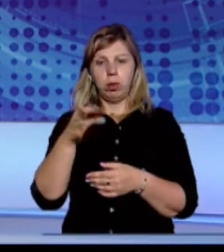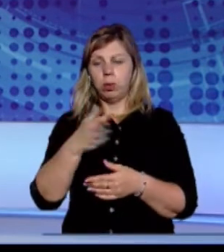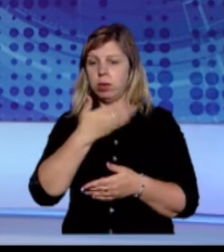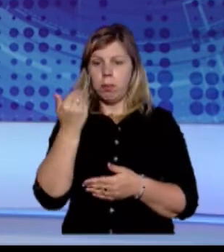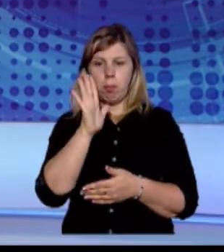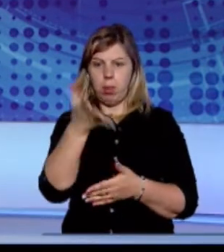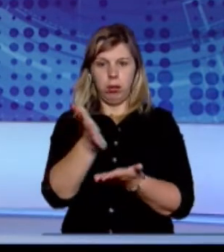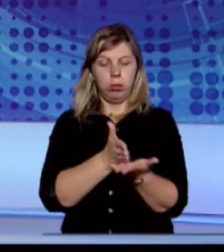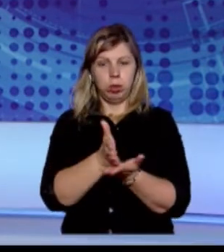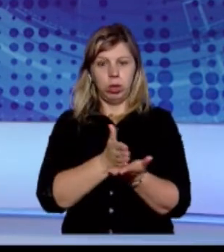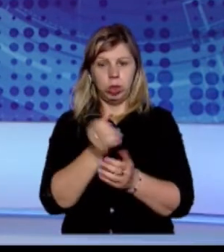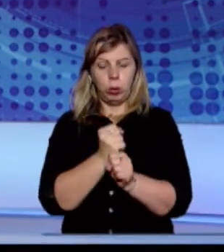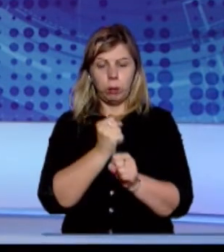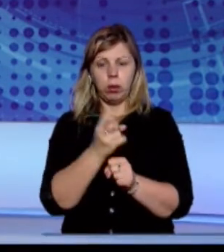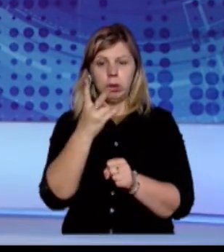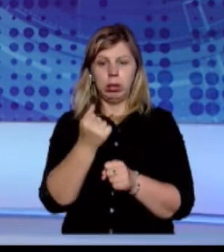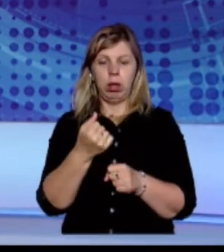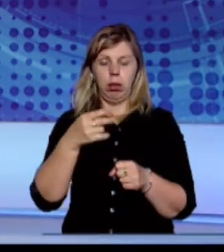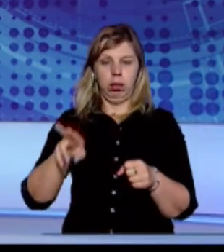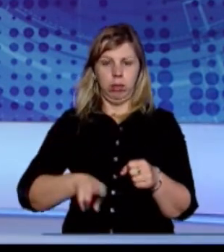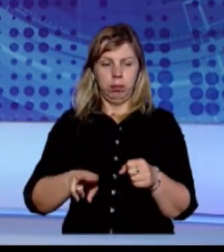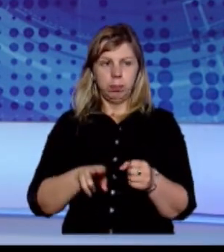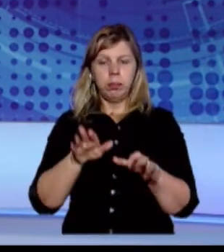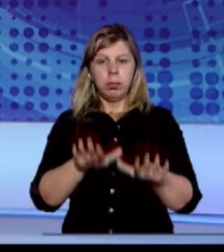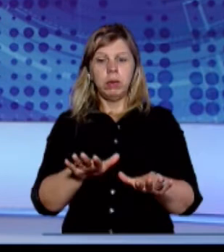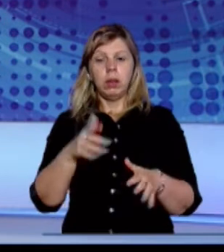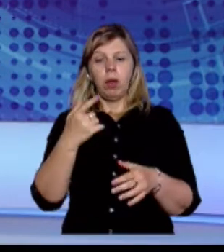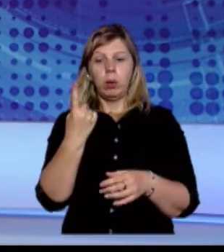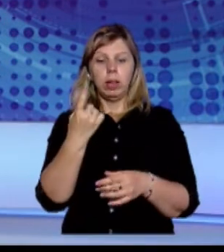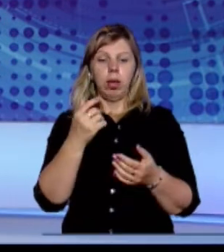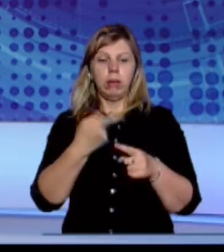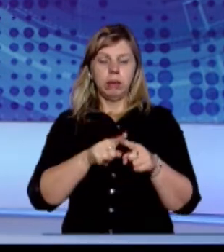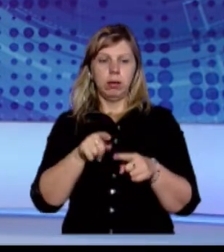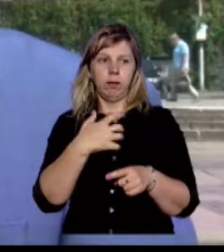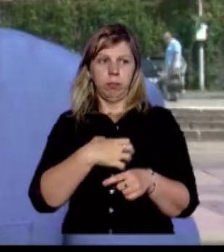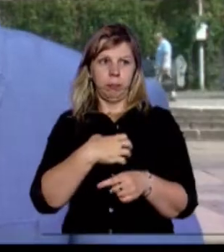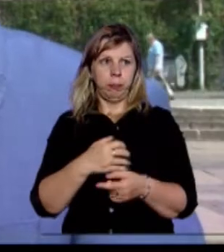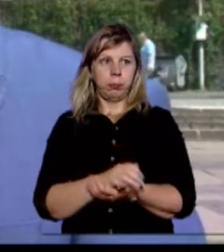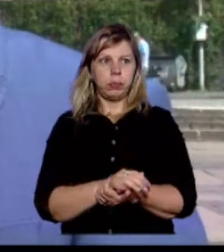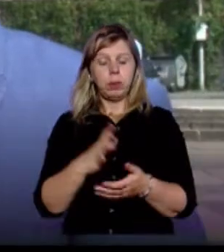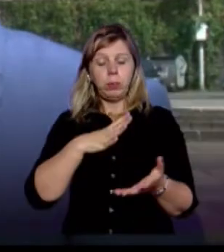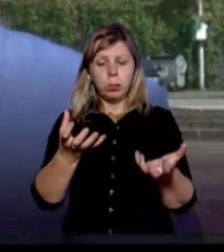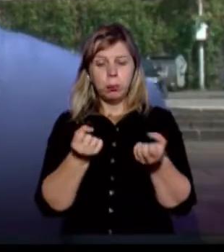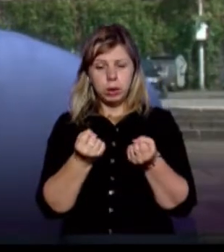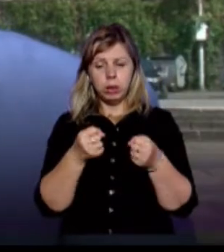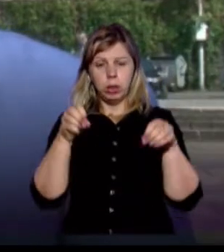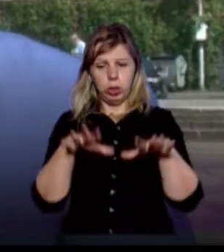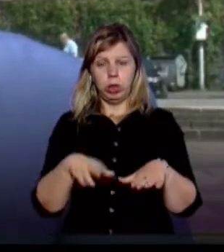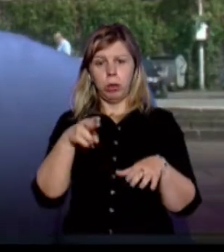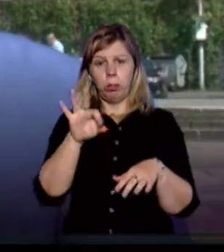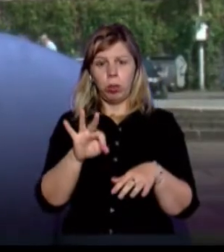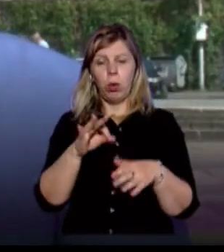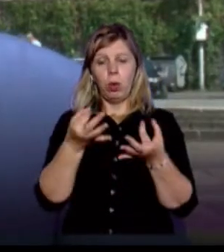п'ятирічного стажу роботи на керівній посаді. А це є однією з вимог. Було прийнято рішення